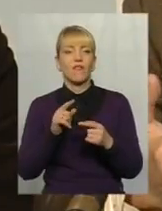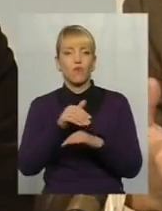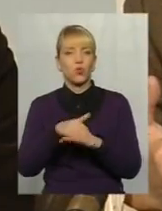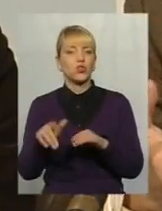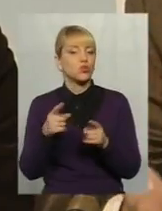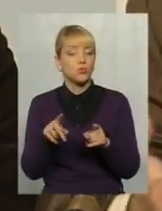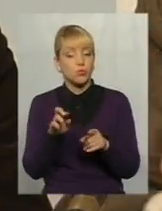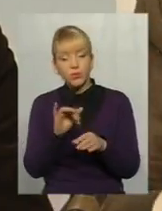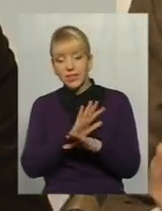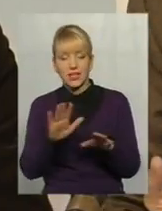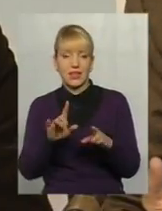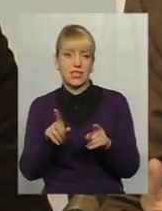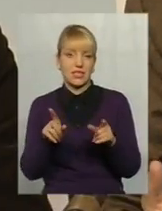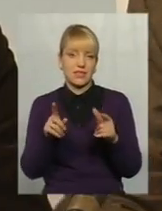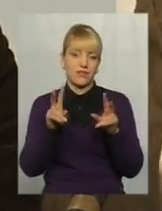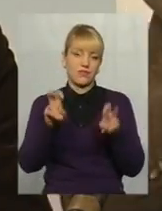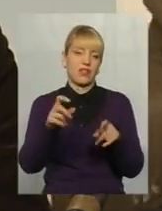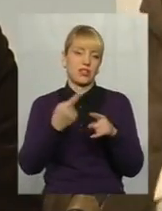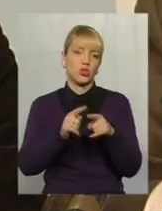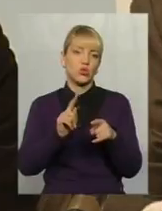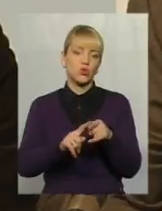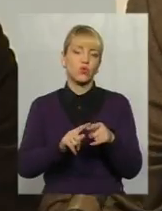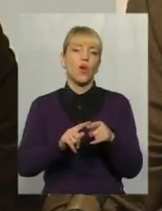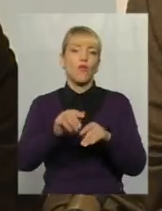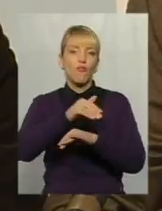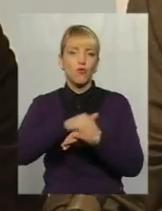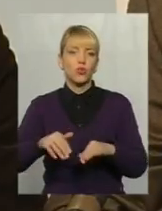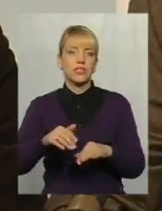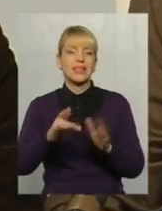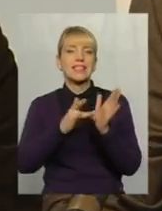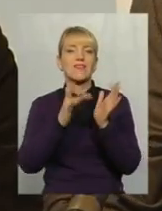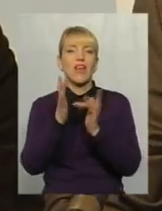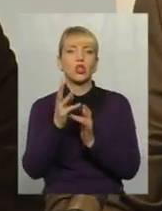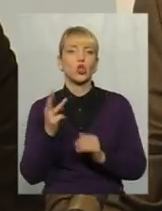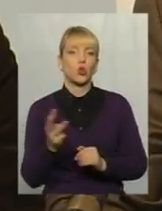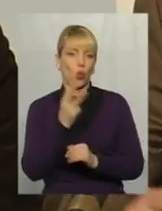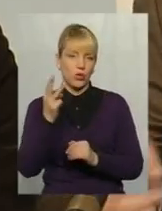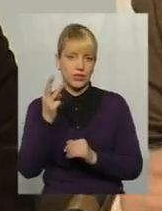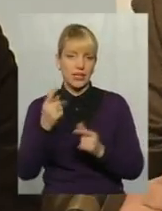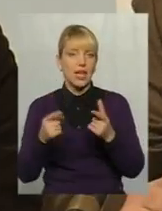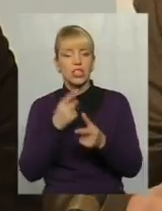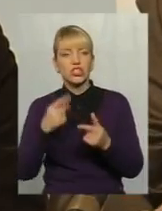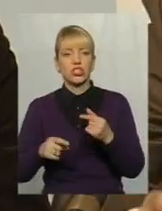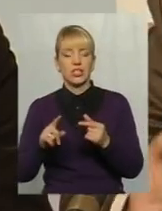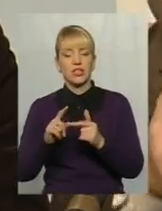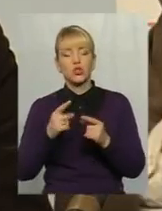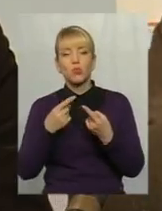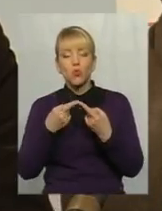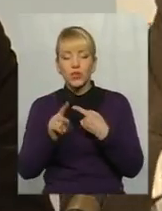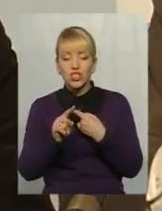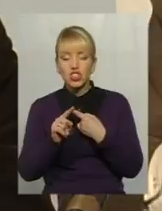вулиці не називатися Свято-Троїцькою, як пам'ятник тому костелу? Або чому вулиці іншій не називатися